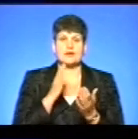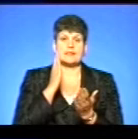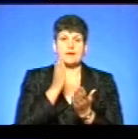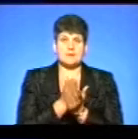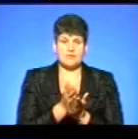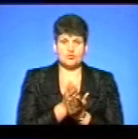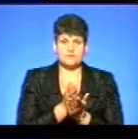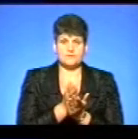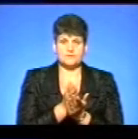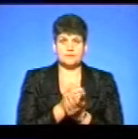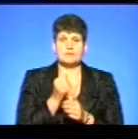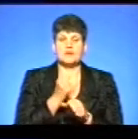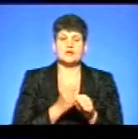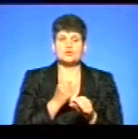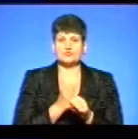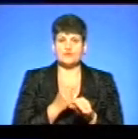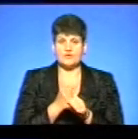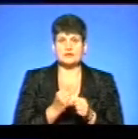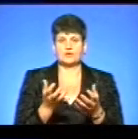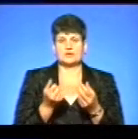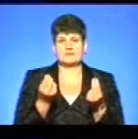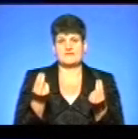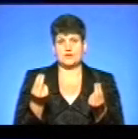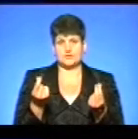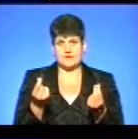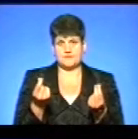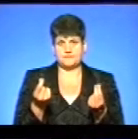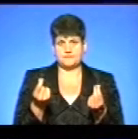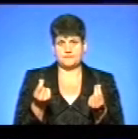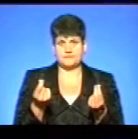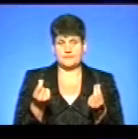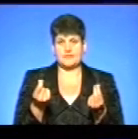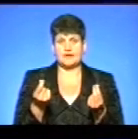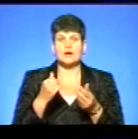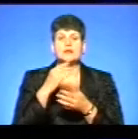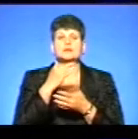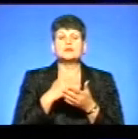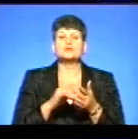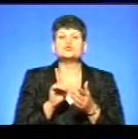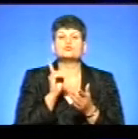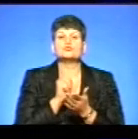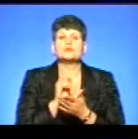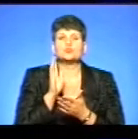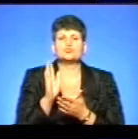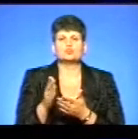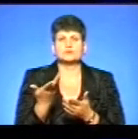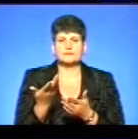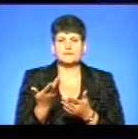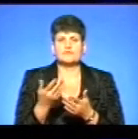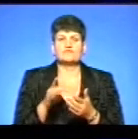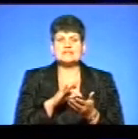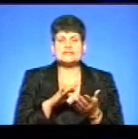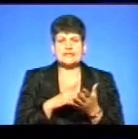працювати і отримати відповідну фінансування. От цікаво, табель оснащення, що повинно бути в такому центрі